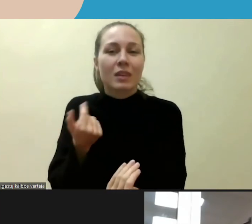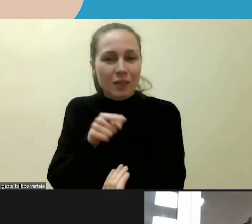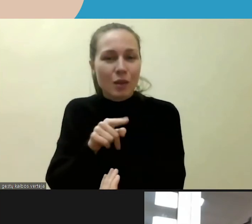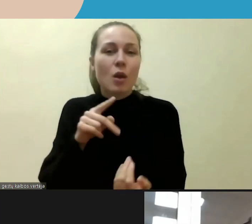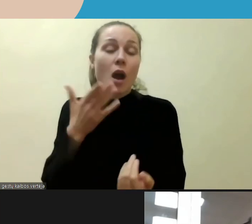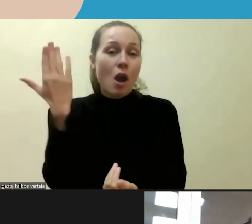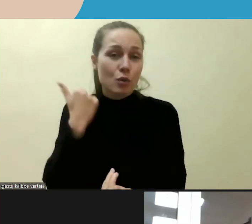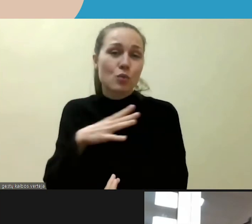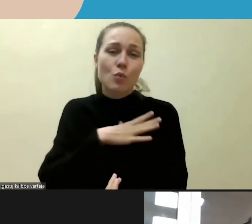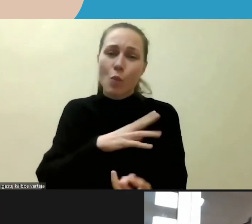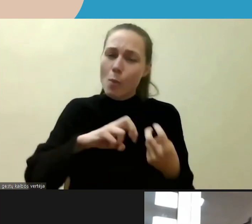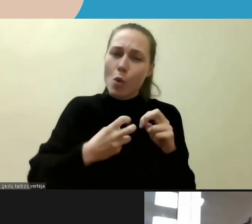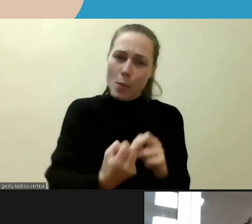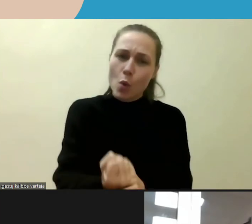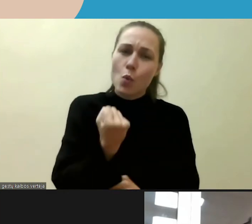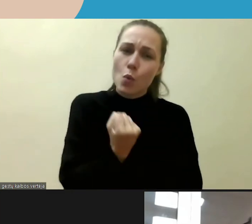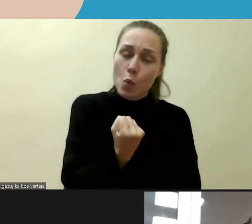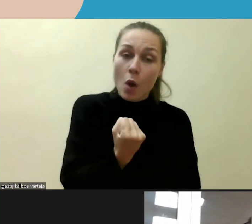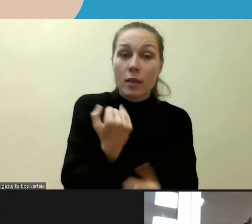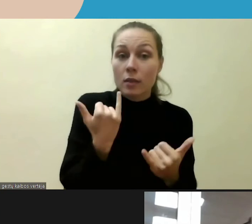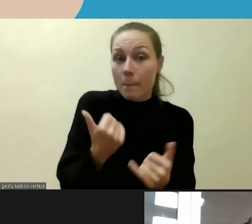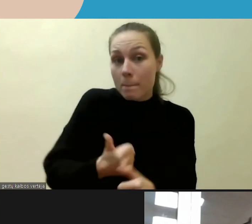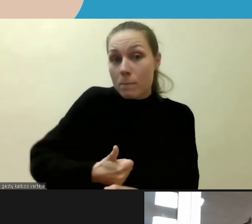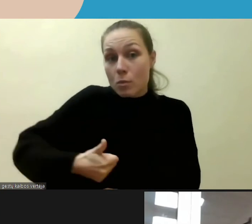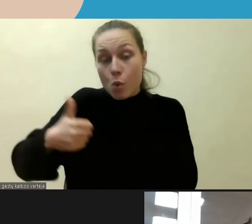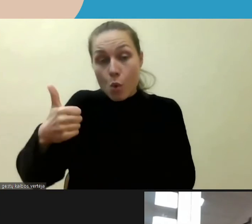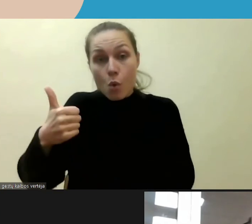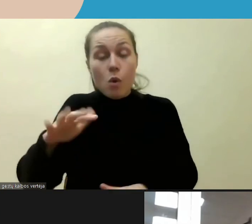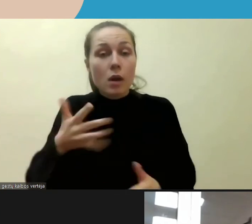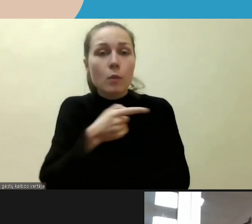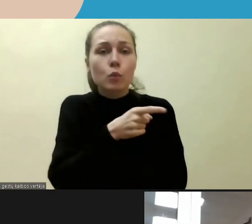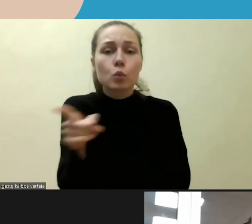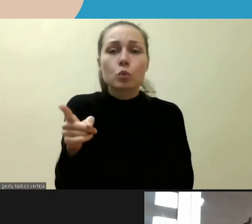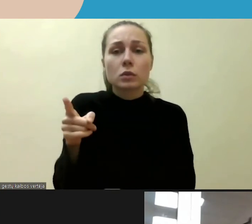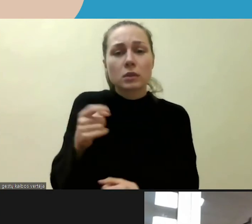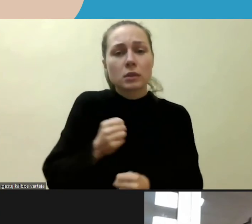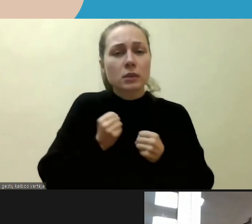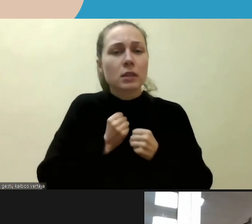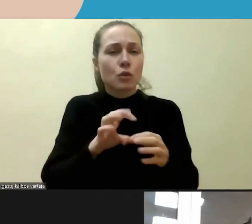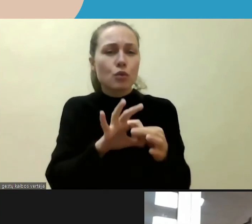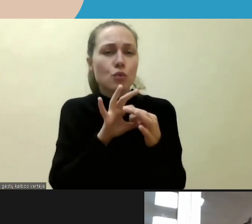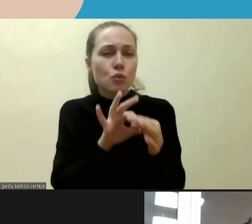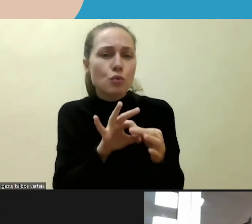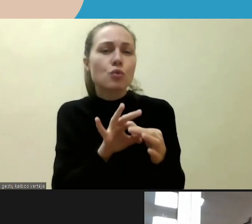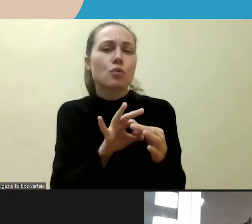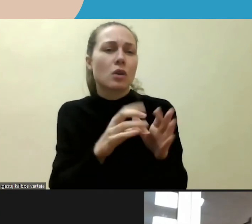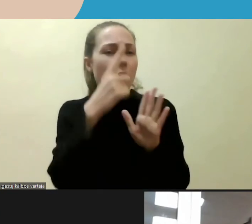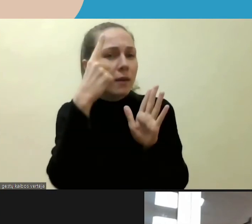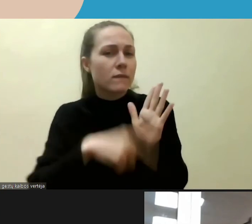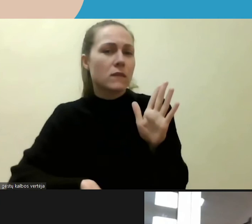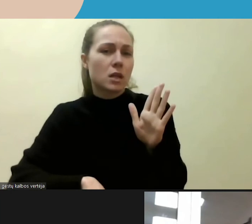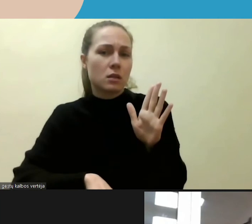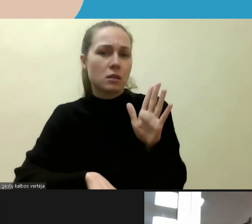bent jau anksčiau įtin buvo jaučiamas dabar padėtis gerėti. Kaip jūs bandote tam printi tą ryšį, bandote didinti pasitikėjimą tų